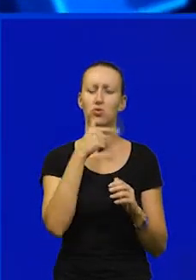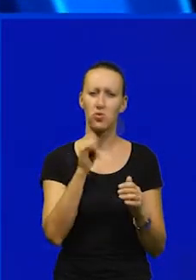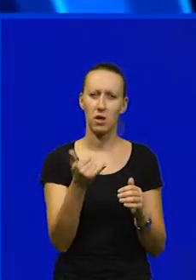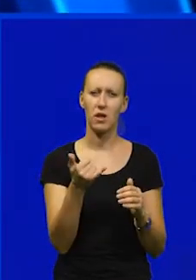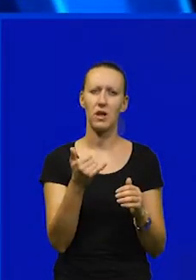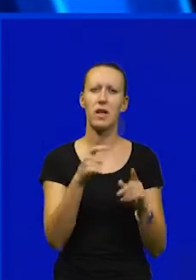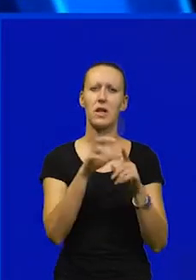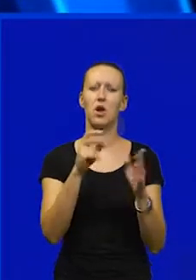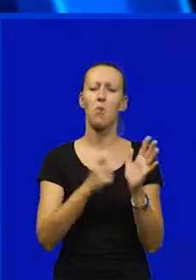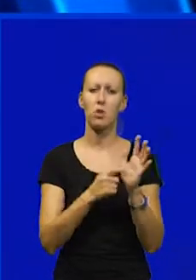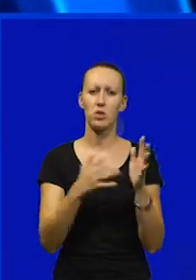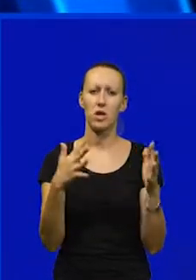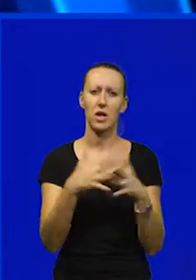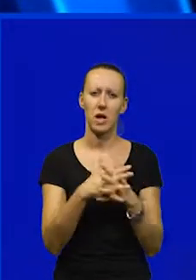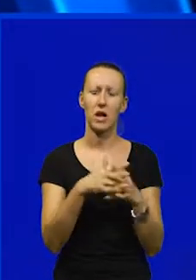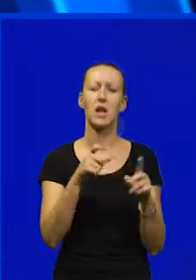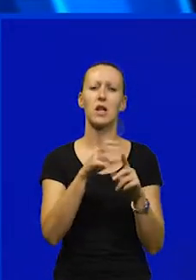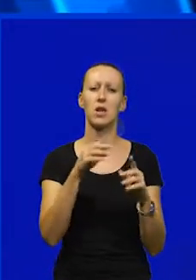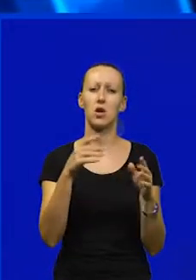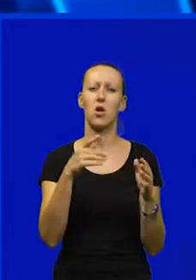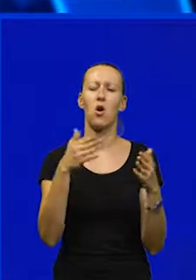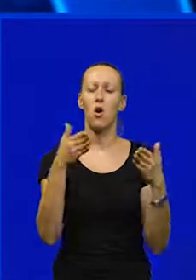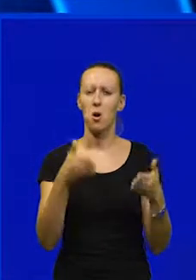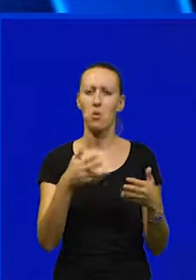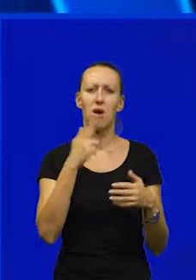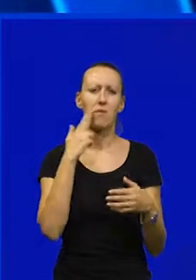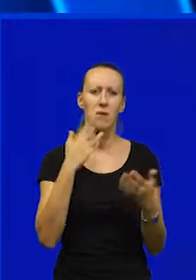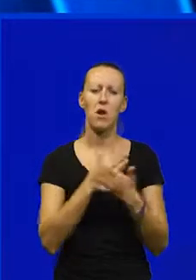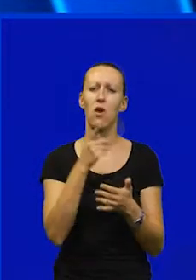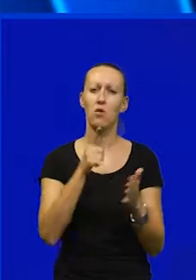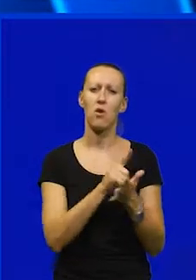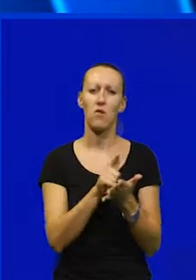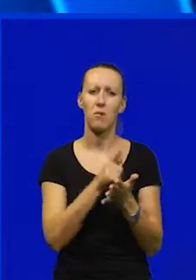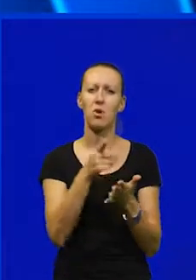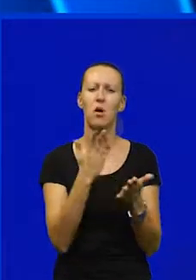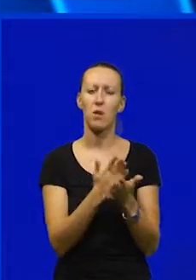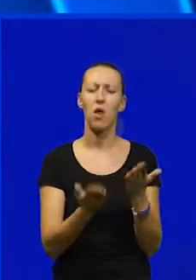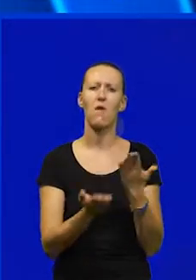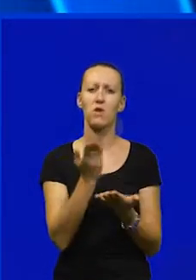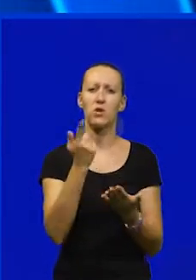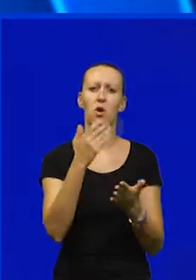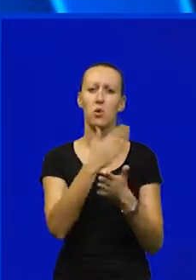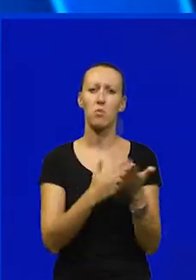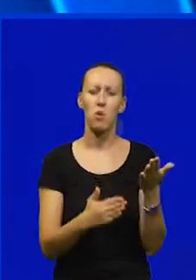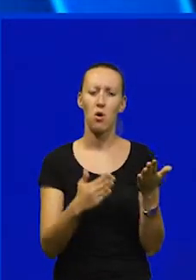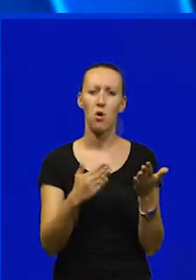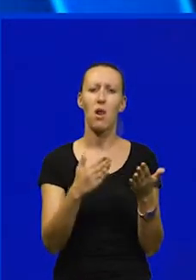dio potraživanja grada, dio potraživanja komunalnih društava, ali u to vrijeme je to bilo više od pola nenamijenskog proračuna grada